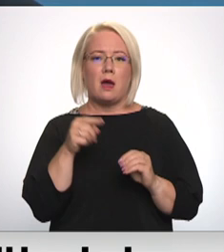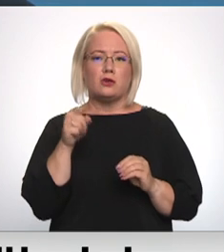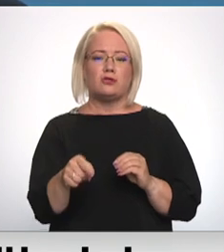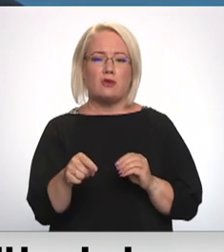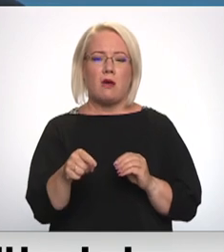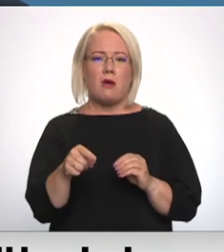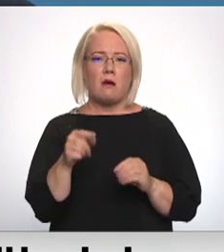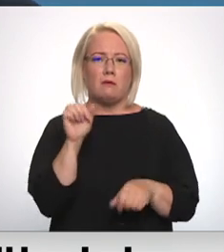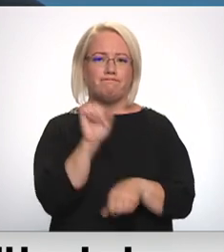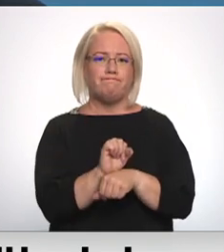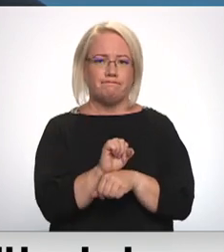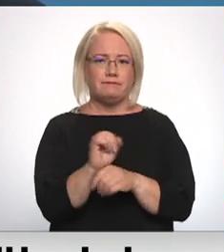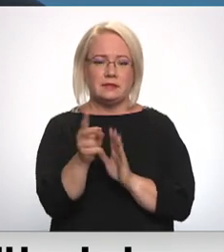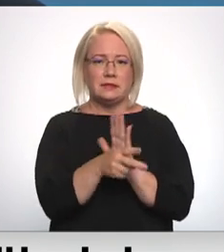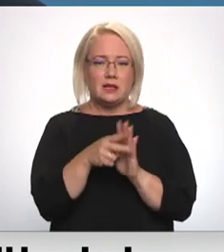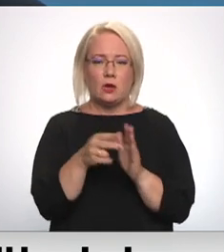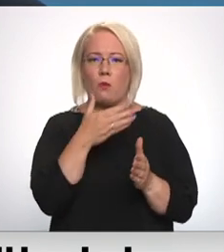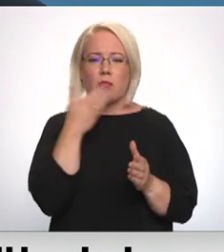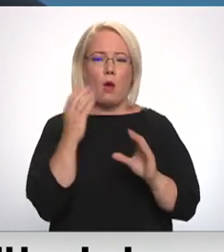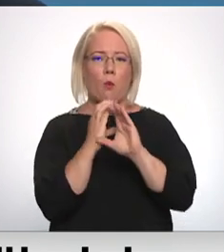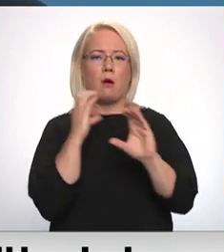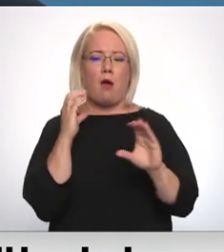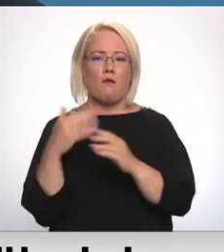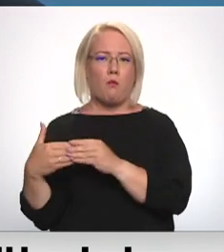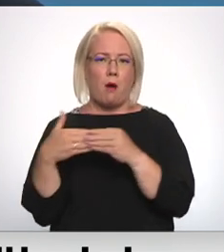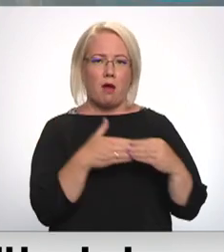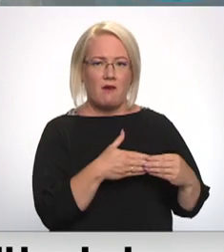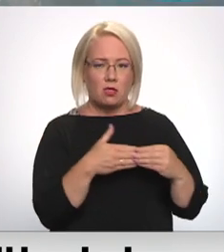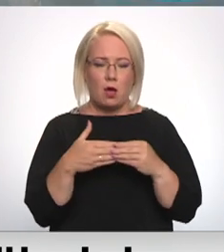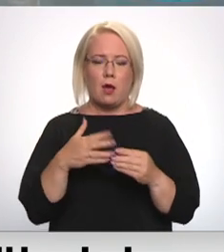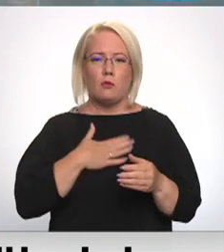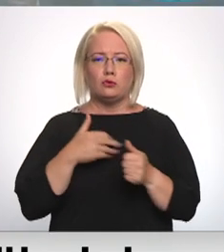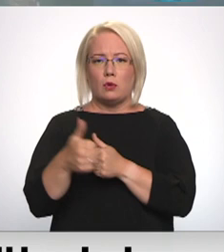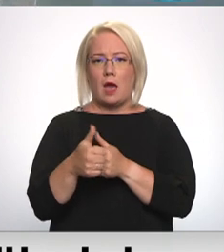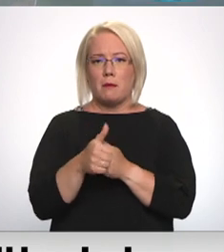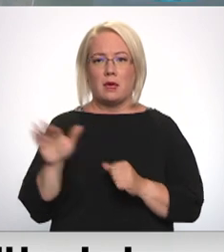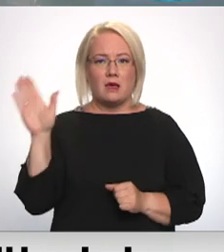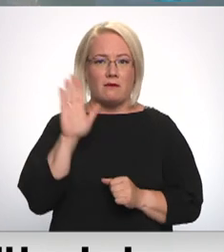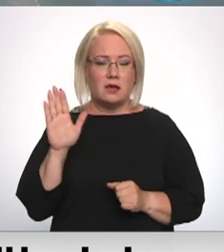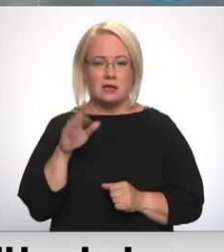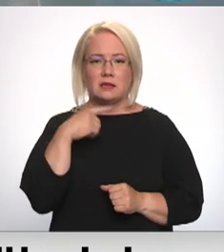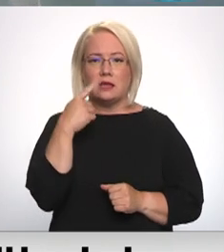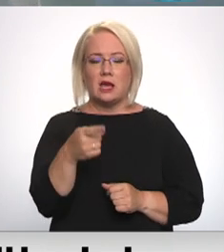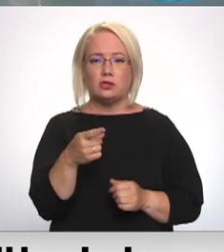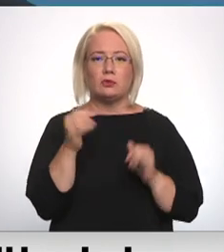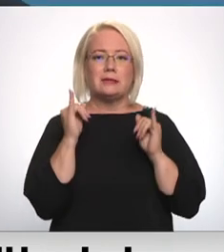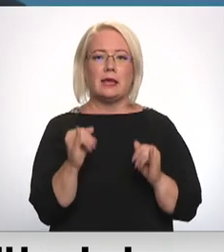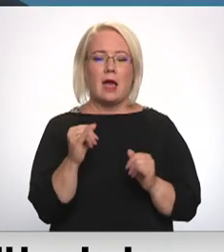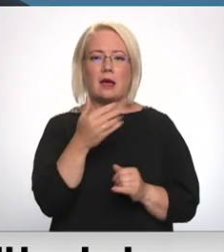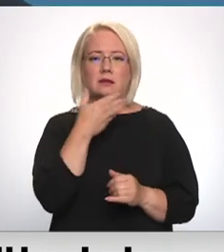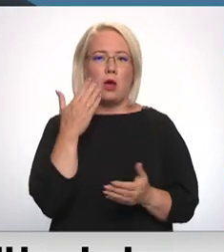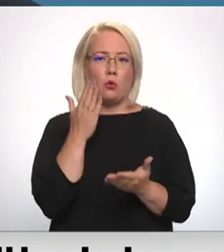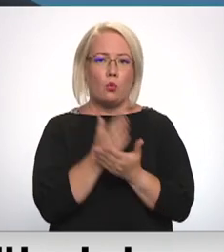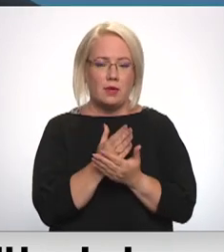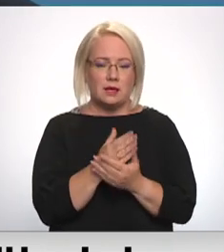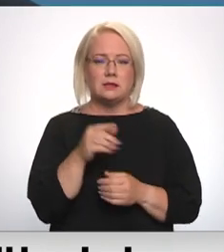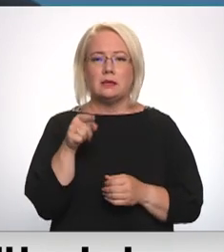priekškārs un nenotiek kraupa pārvadājumi ar mūsu kaimiņu valstīm. Kā es teicu, sliktākais nav noticis. Tā ir